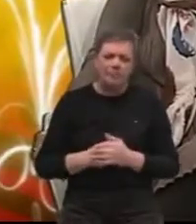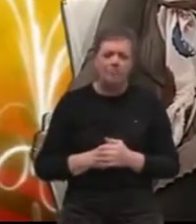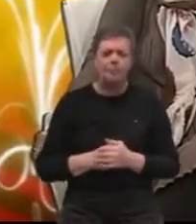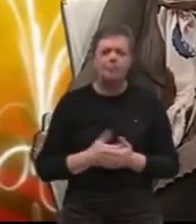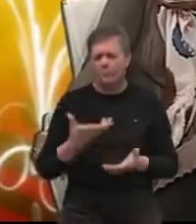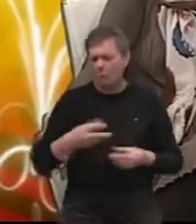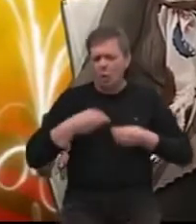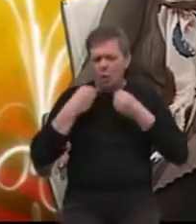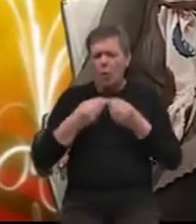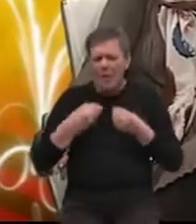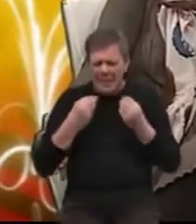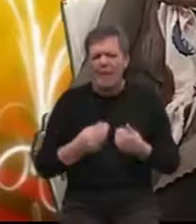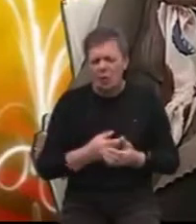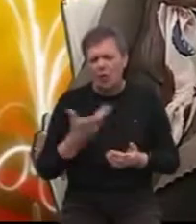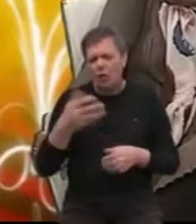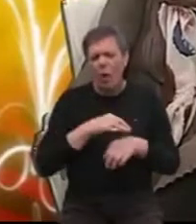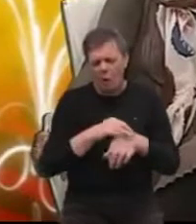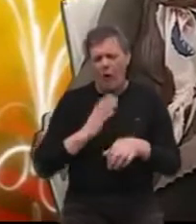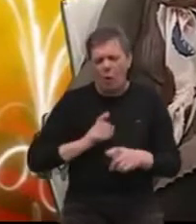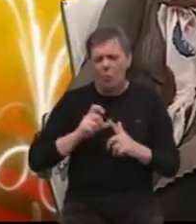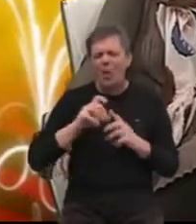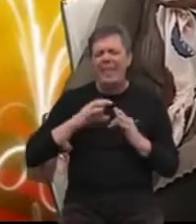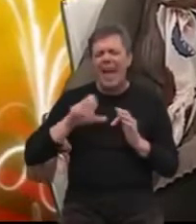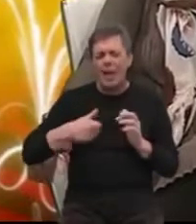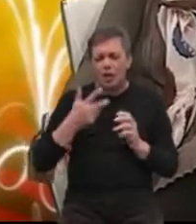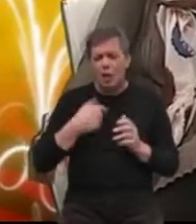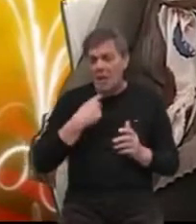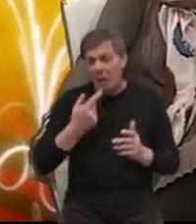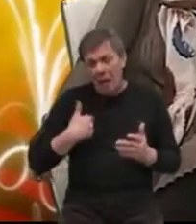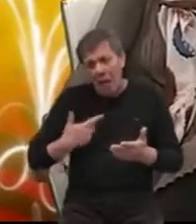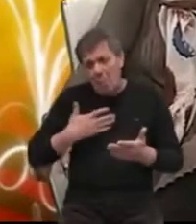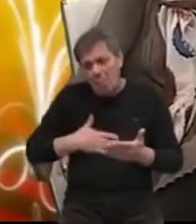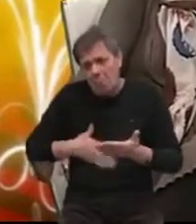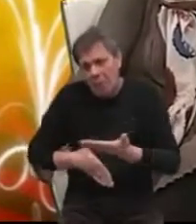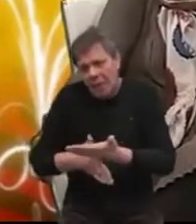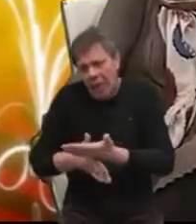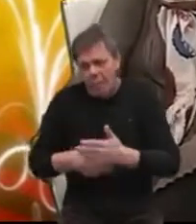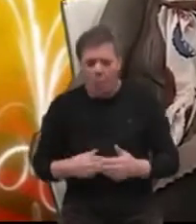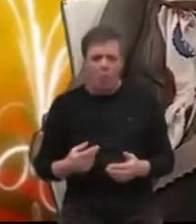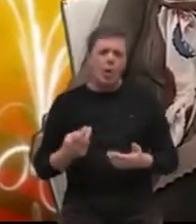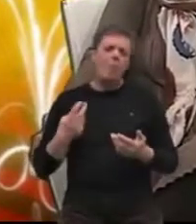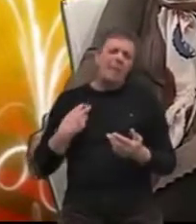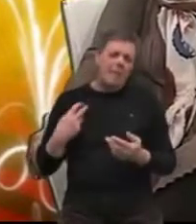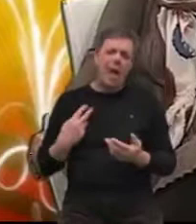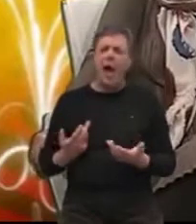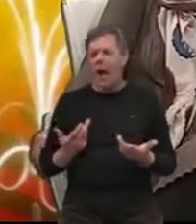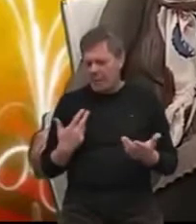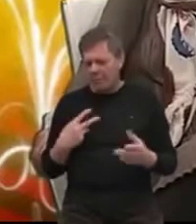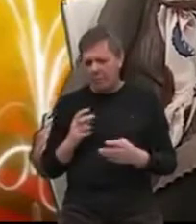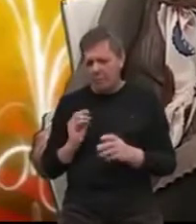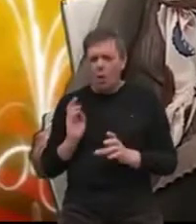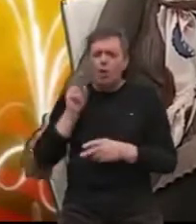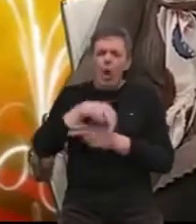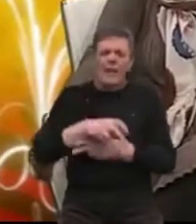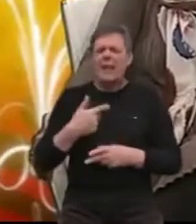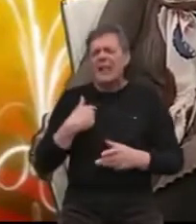savjetovalište vozele gospodina Dajčić. Pa sam ja rekao da joj mogu pomoći. Tu i tamo sam ja uskakala sa bolesnim suprugom kojim se jako... On